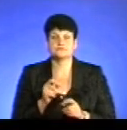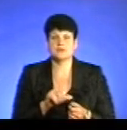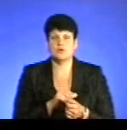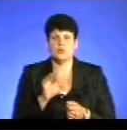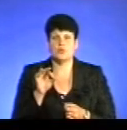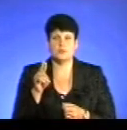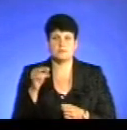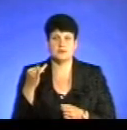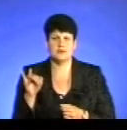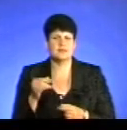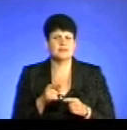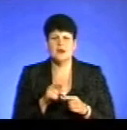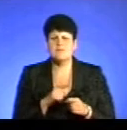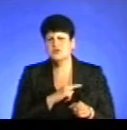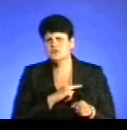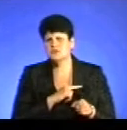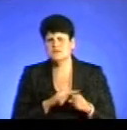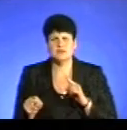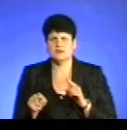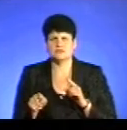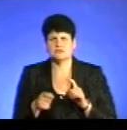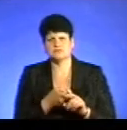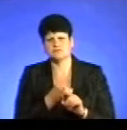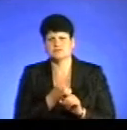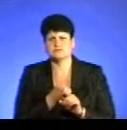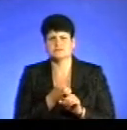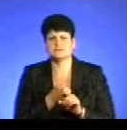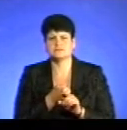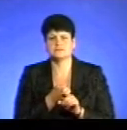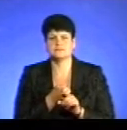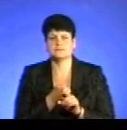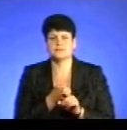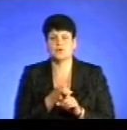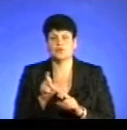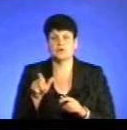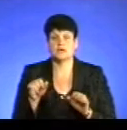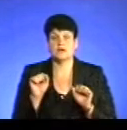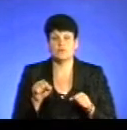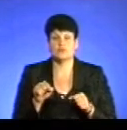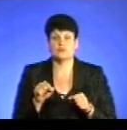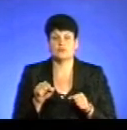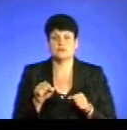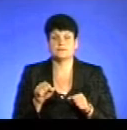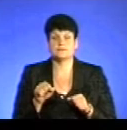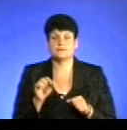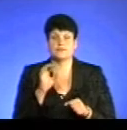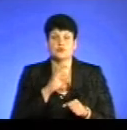опіни, то там дуже швидко відмічається прогрес. Людина може вживати епізодично